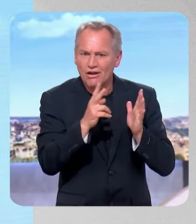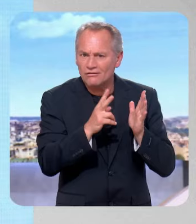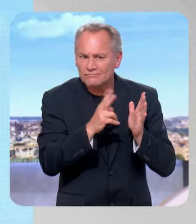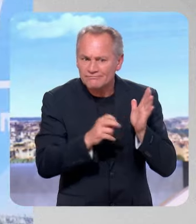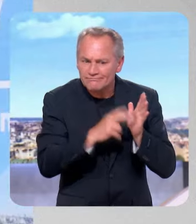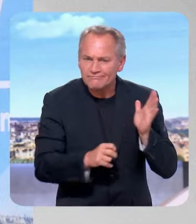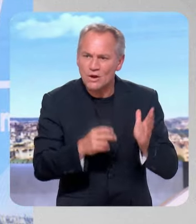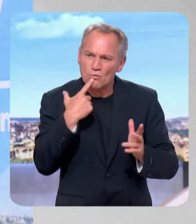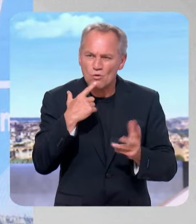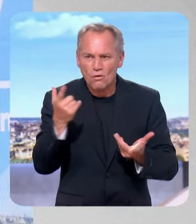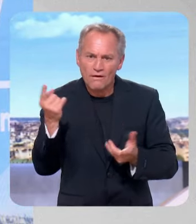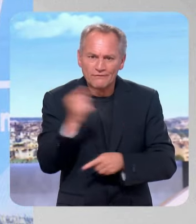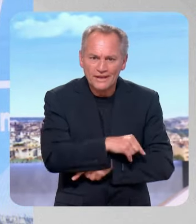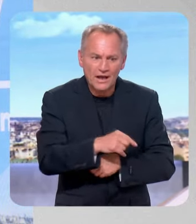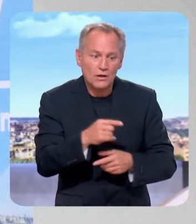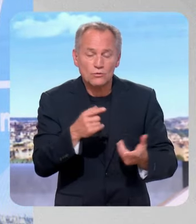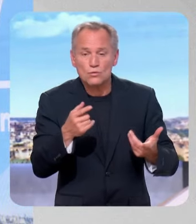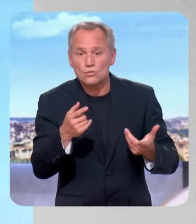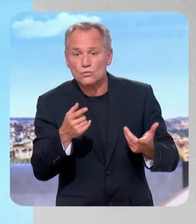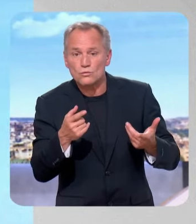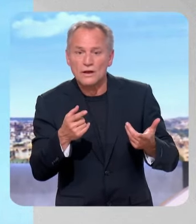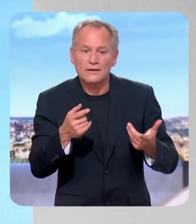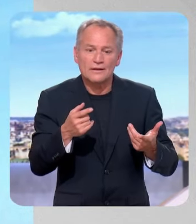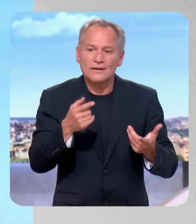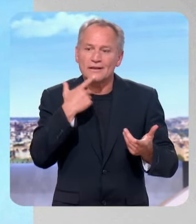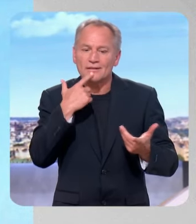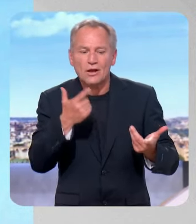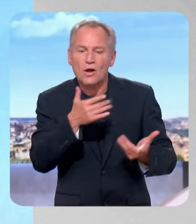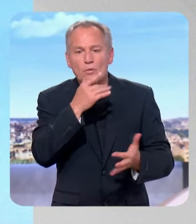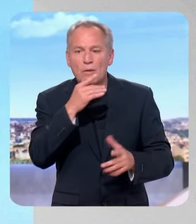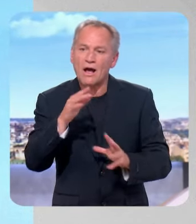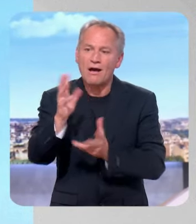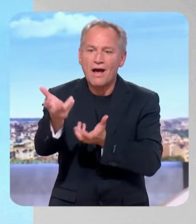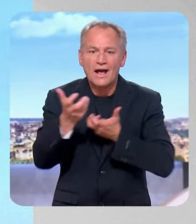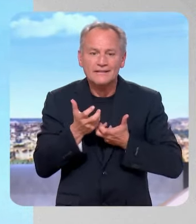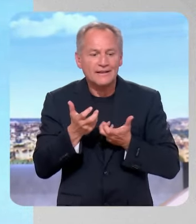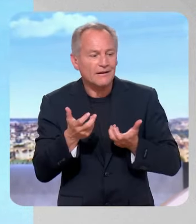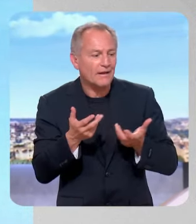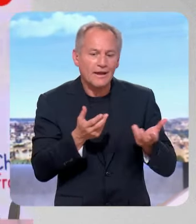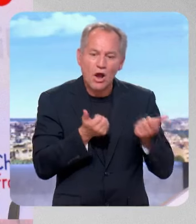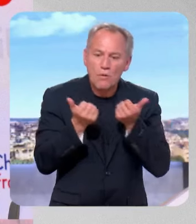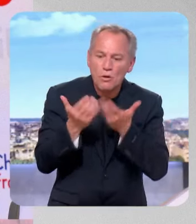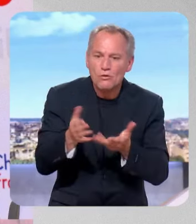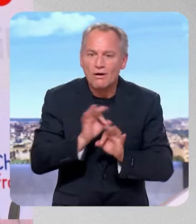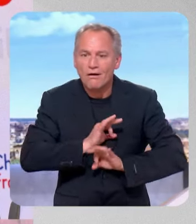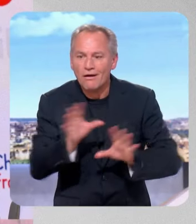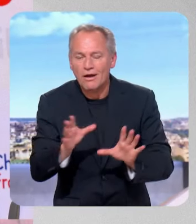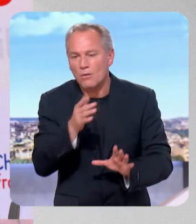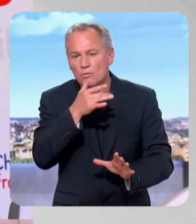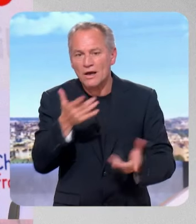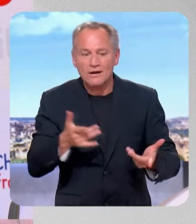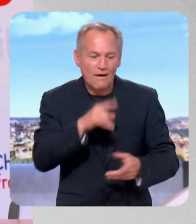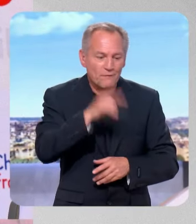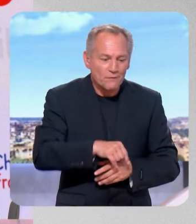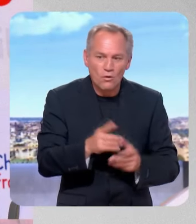tout ce que vous avez fait en coulisses peut-être avant ? On ne pas venir des mouches avec du vinaigre comme on dit. Donc c'est bien de traiter bien les gens quand ils investissent